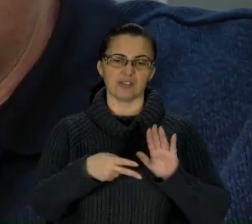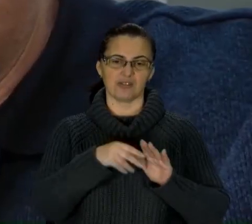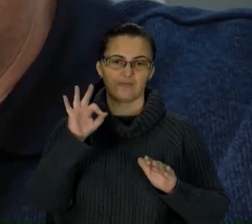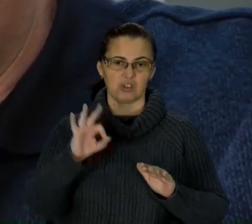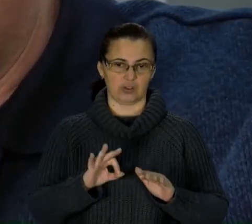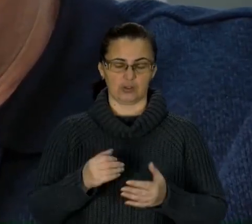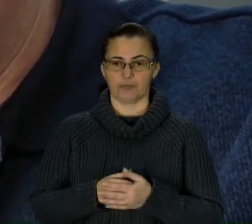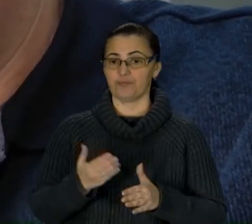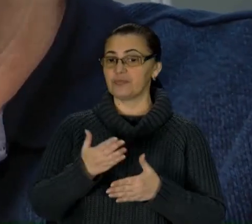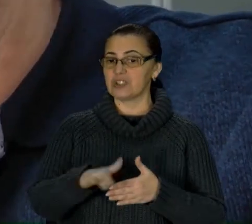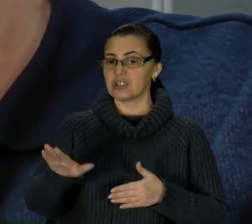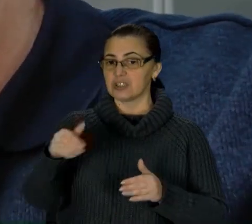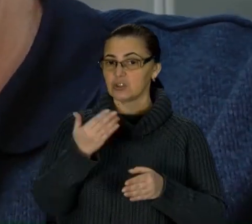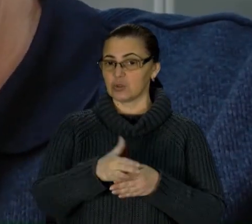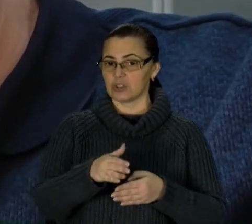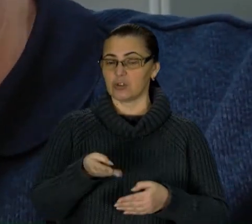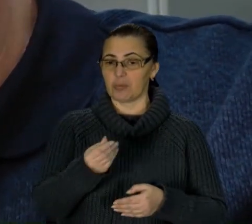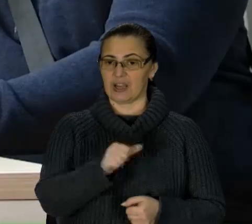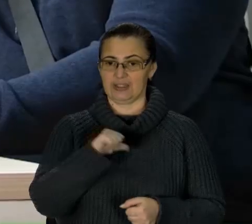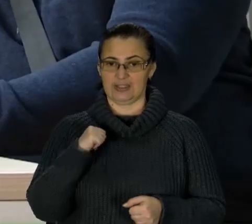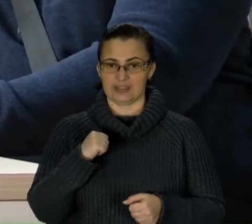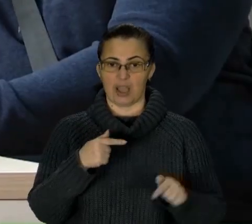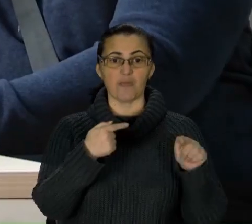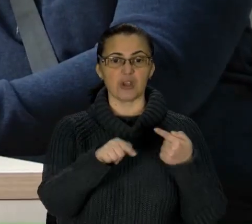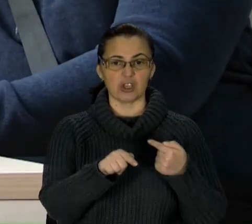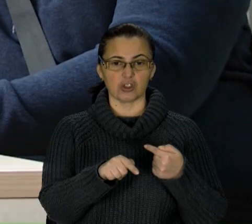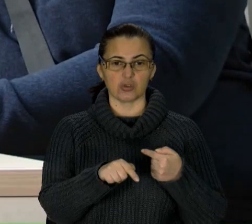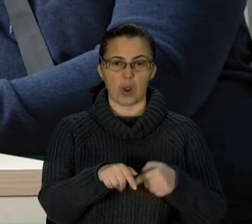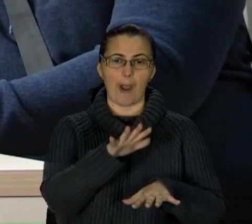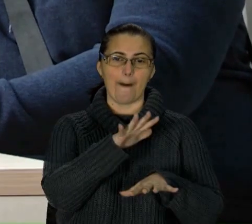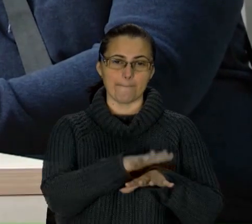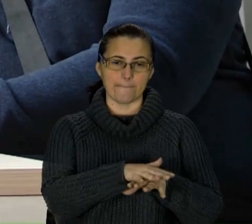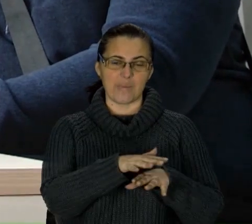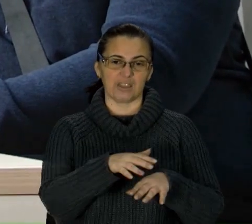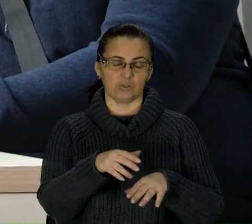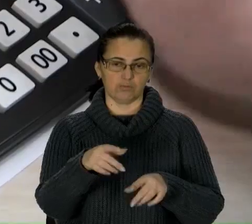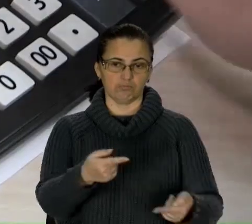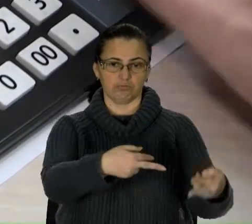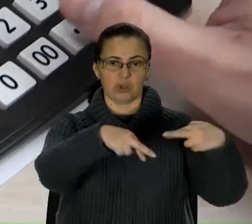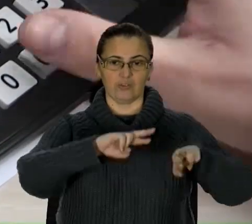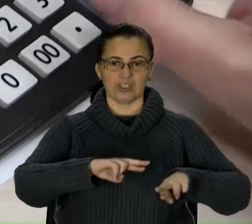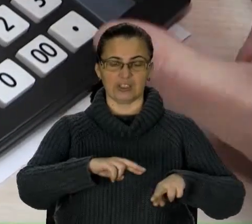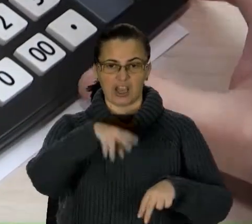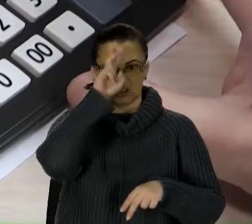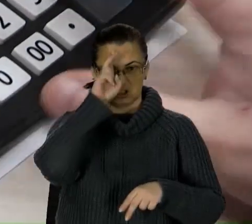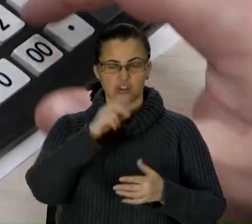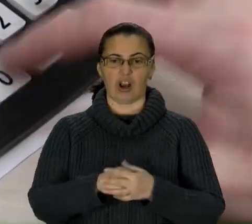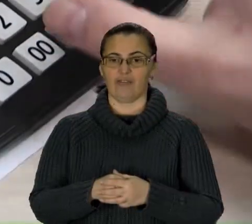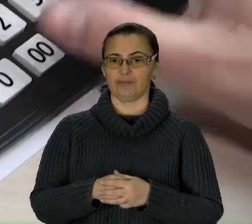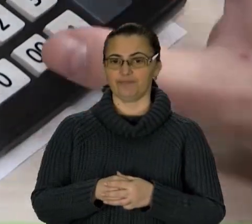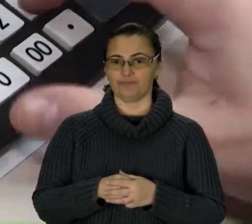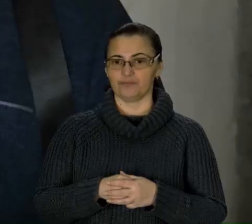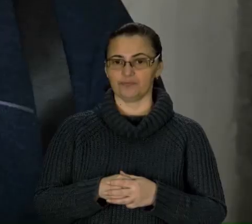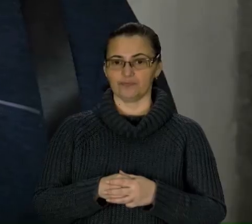Тобто частину кредиту платить сам, решту банкові дофінансовує держава. Відсотки вдвічі менша, ніж іпотека за звичайною